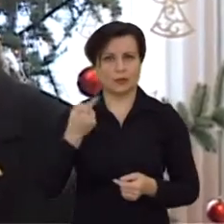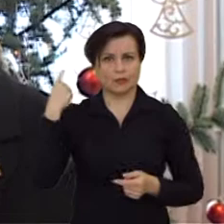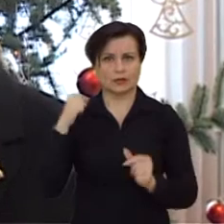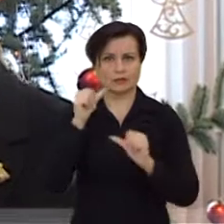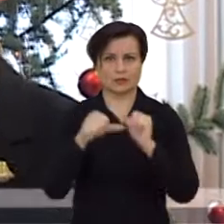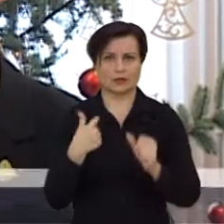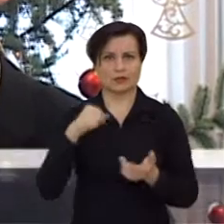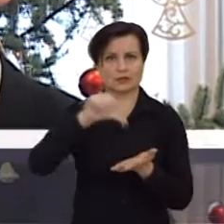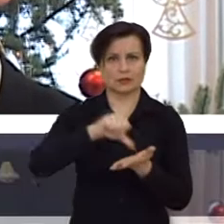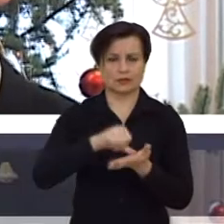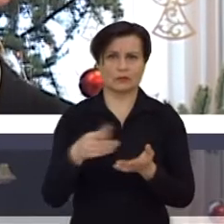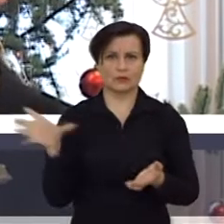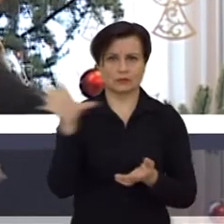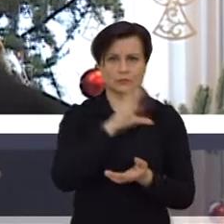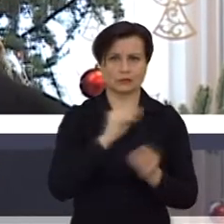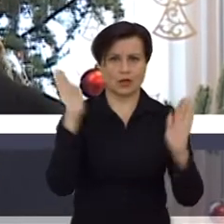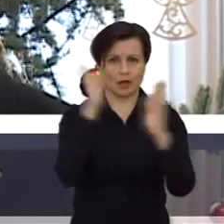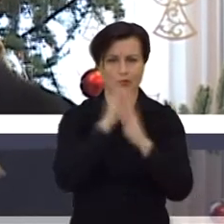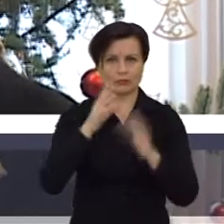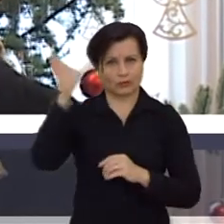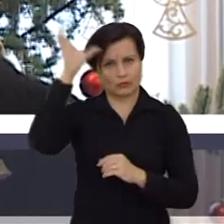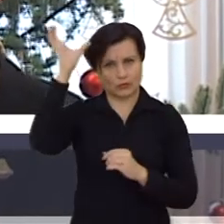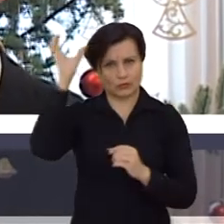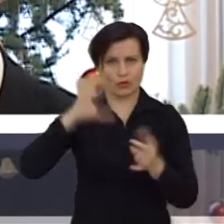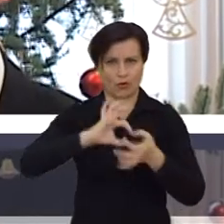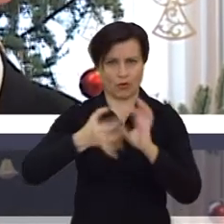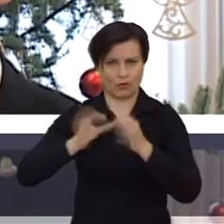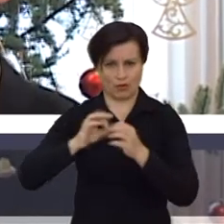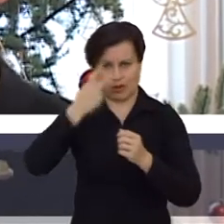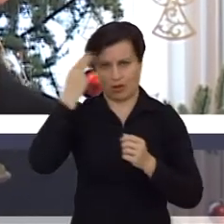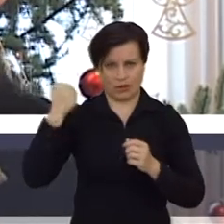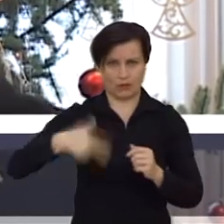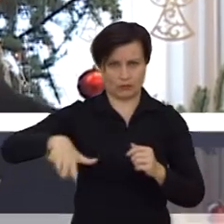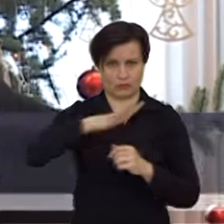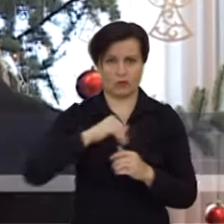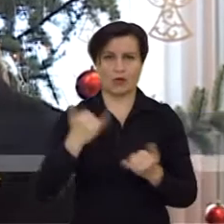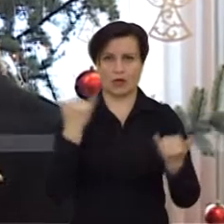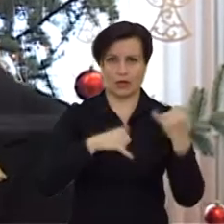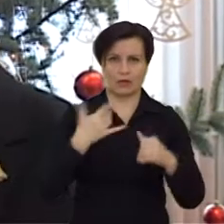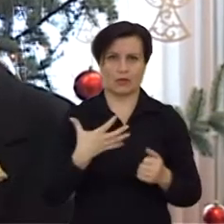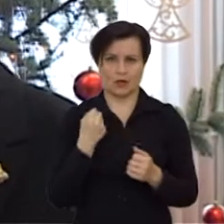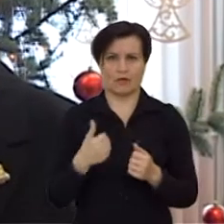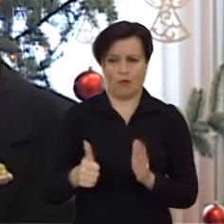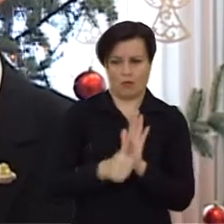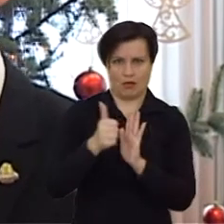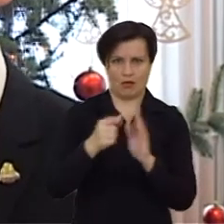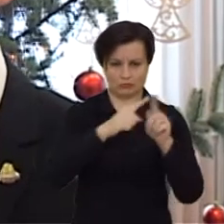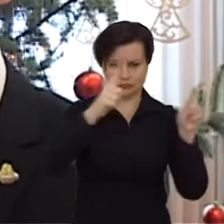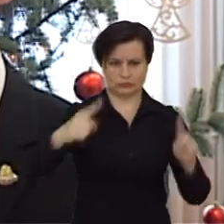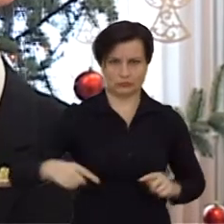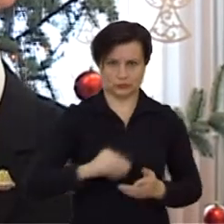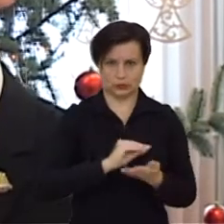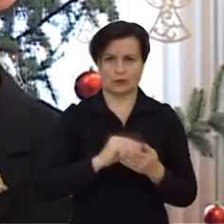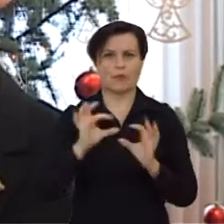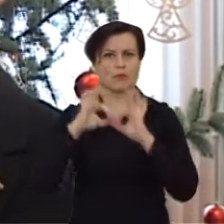dalyvavau visose trijose gamtos mokslo lempiadose Respublikoje. Tai chemijai gavau pagirimo raštą,